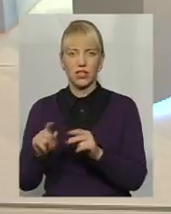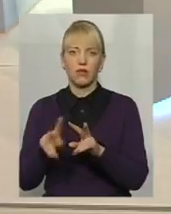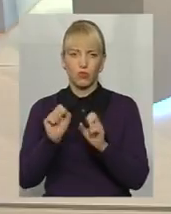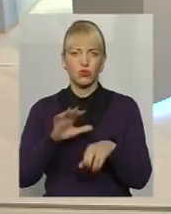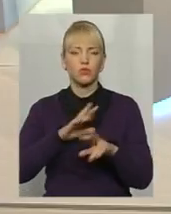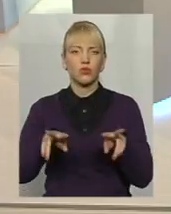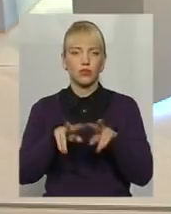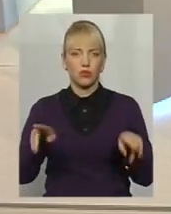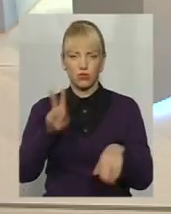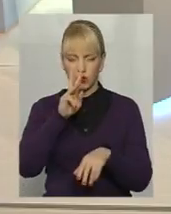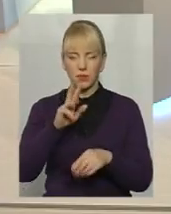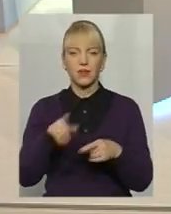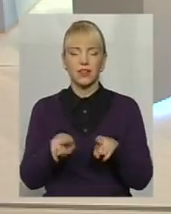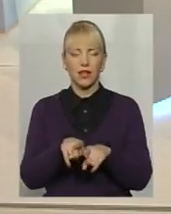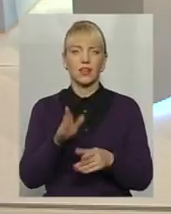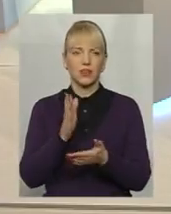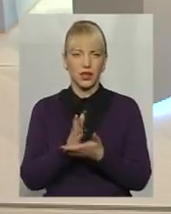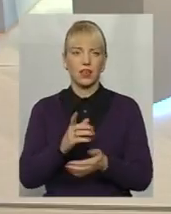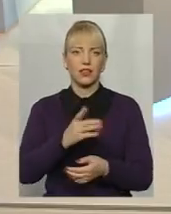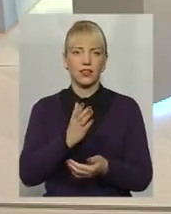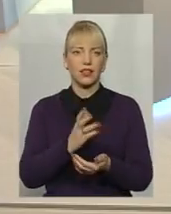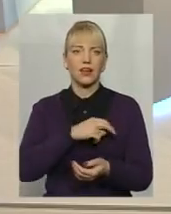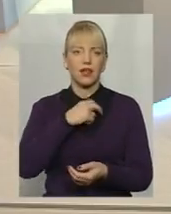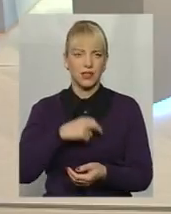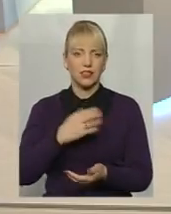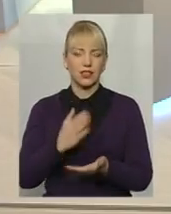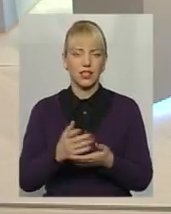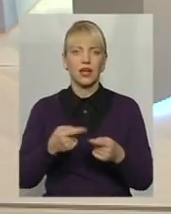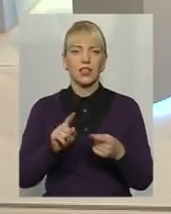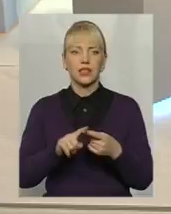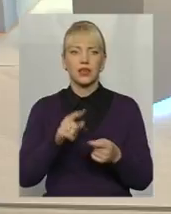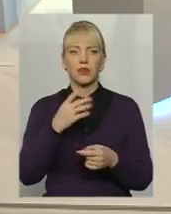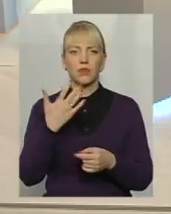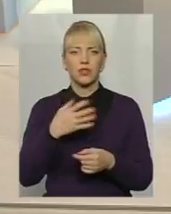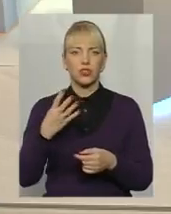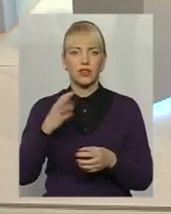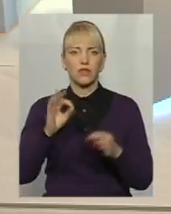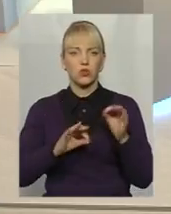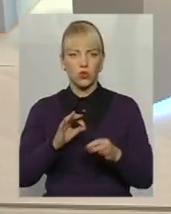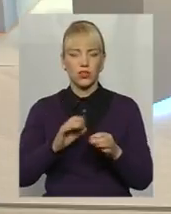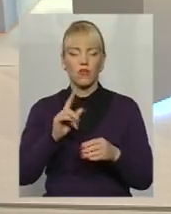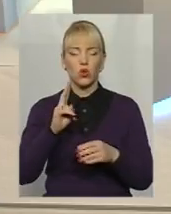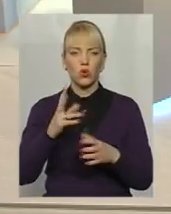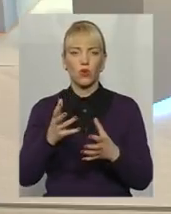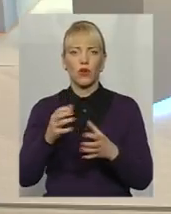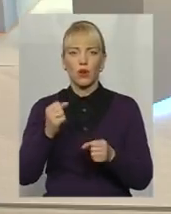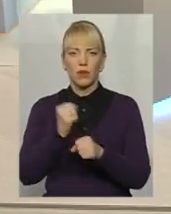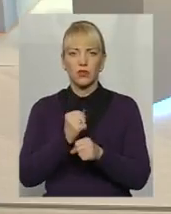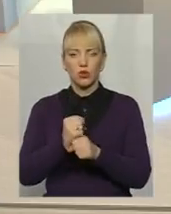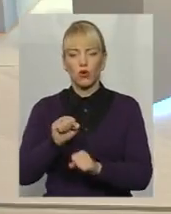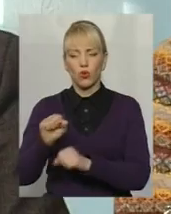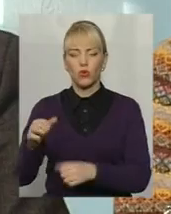є. Ми бачимо, що для тих 43-54% в охороні здоров'я отримують